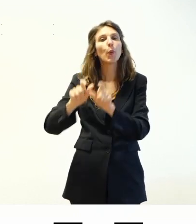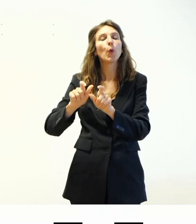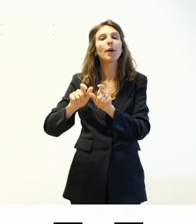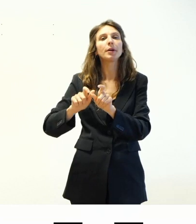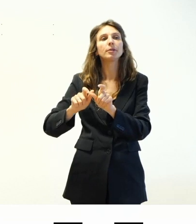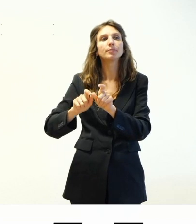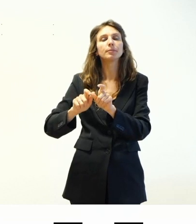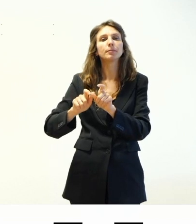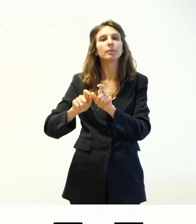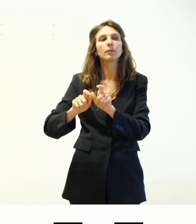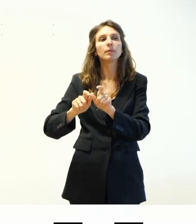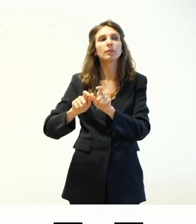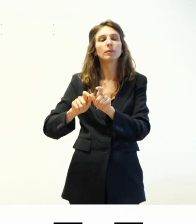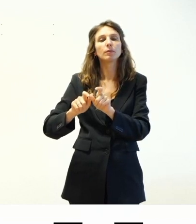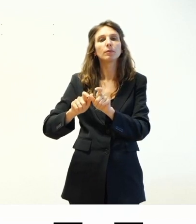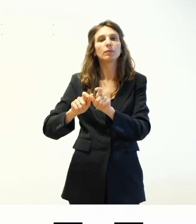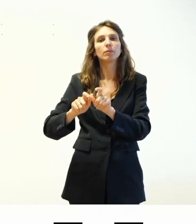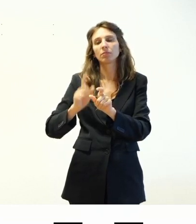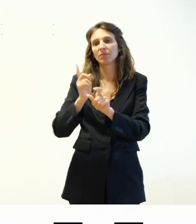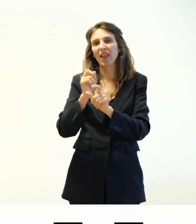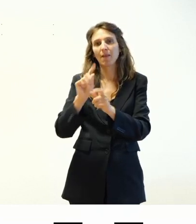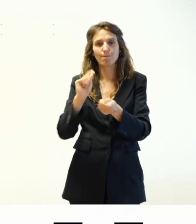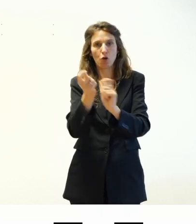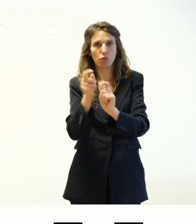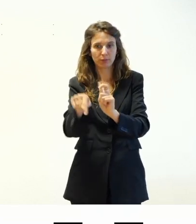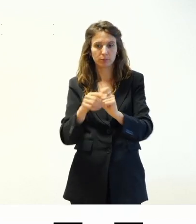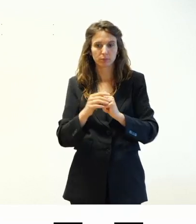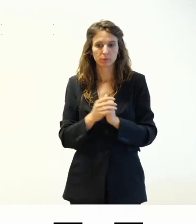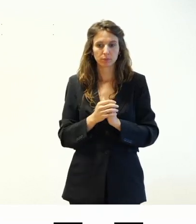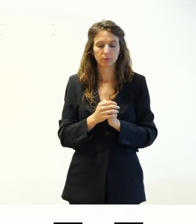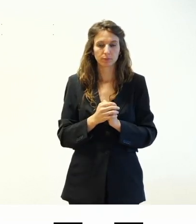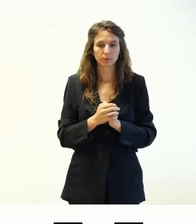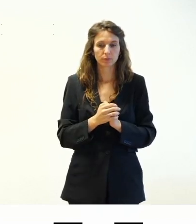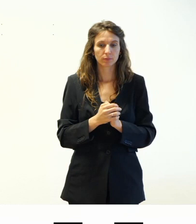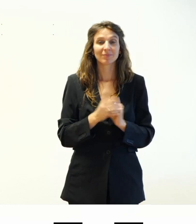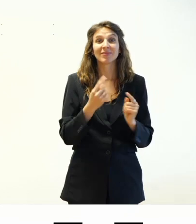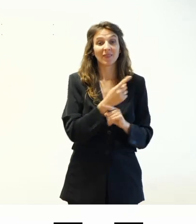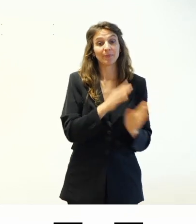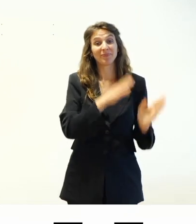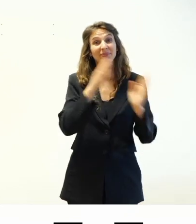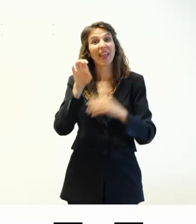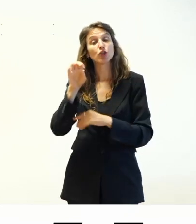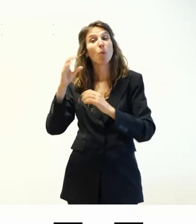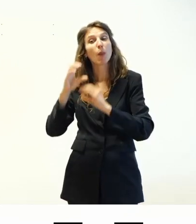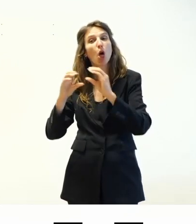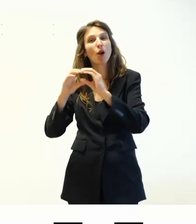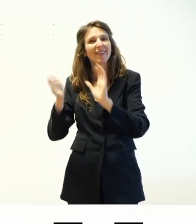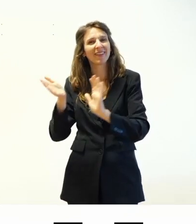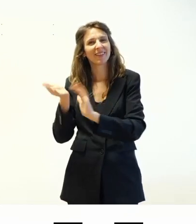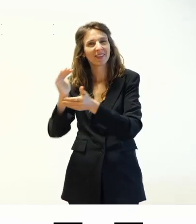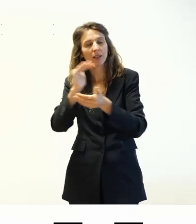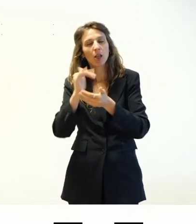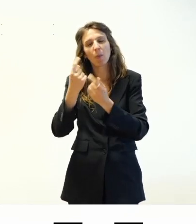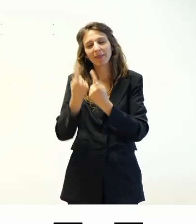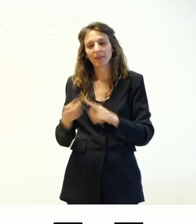post che sto andando a modificare. L'editor a blocchi funziona in maniera un po' diversa, nel senso che qui non si